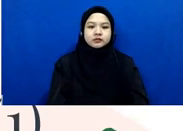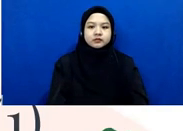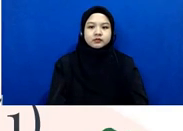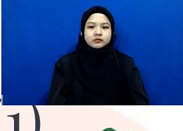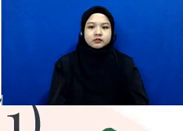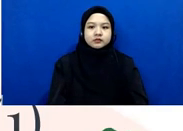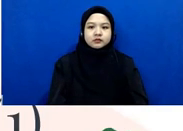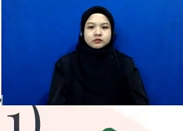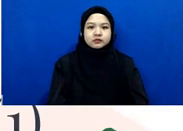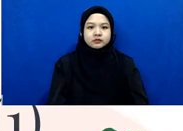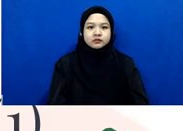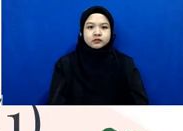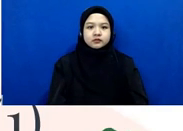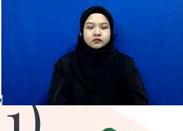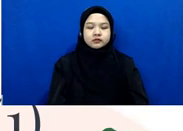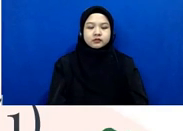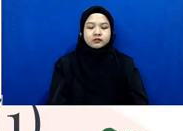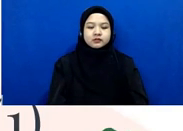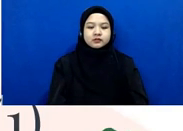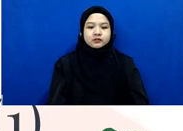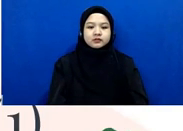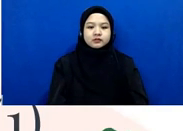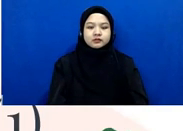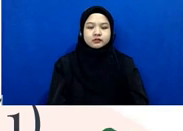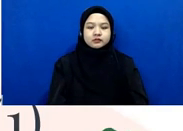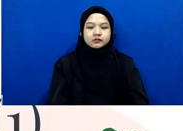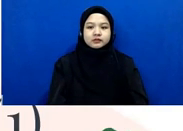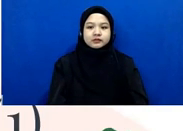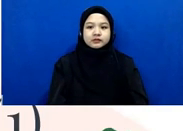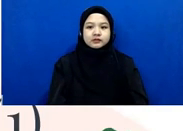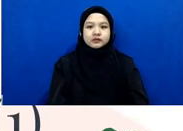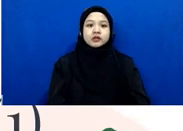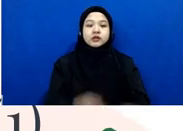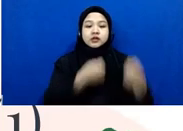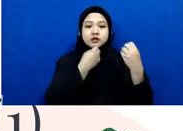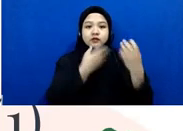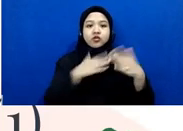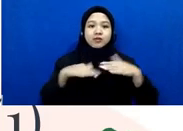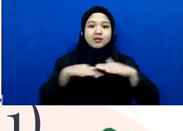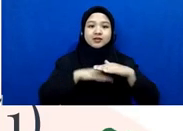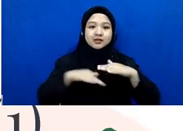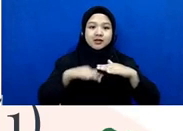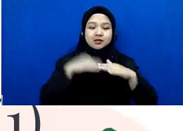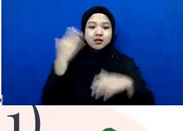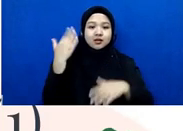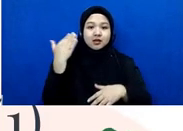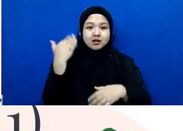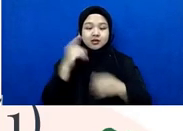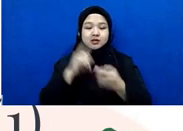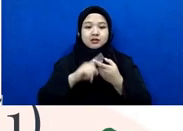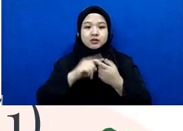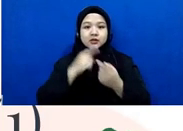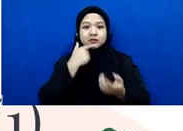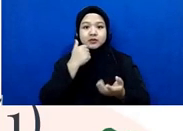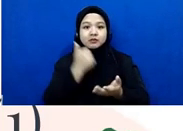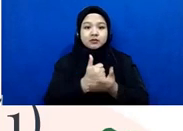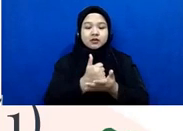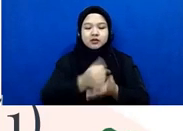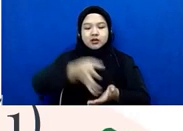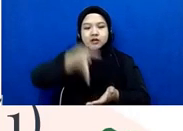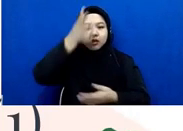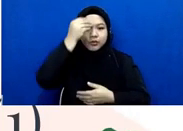nah dari informasi yang sifatnya dasar tadi yang penting diketahui oleh teman-teman jurnalis itu